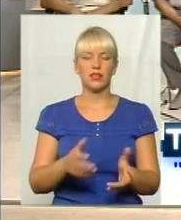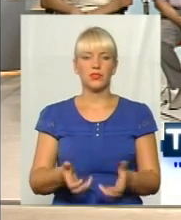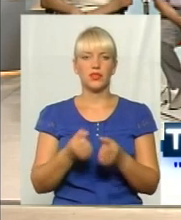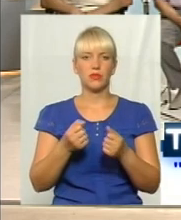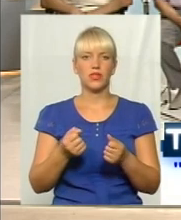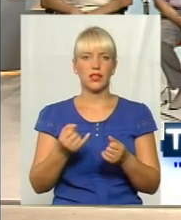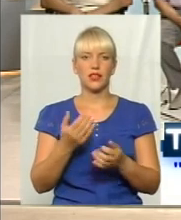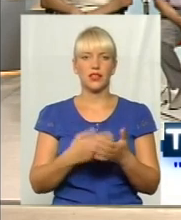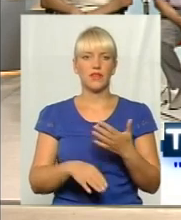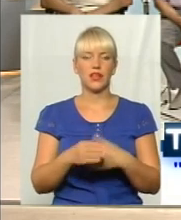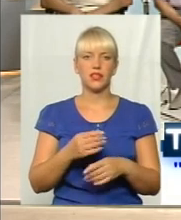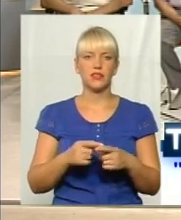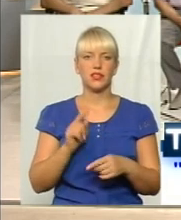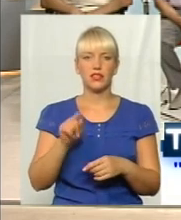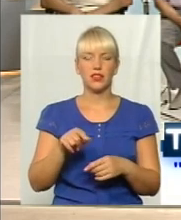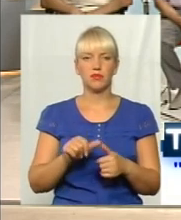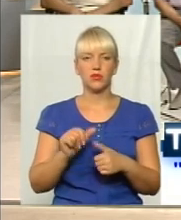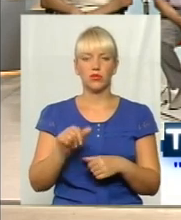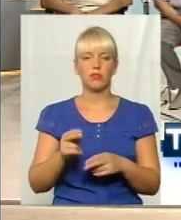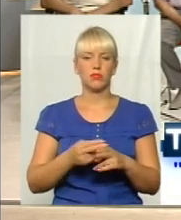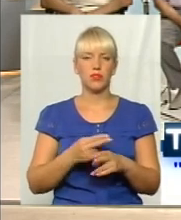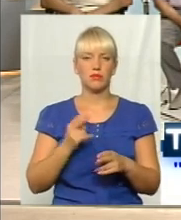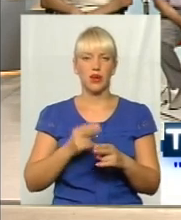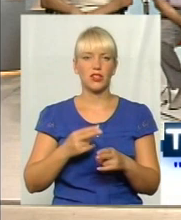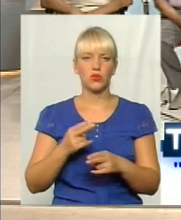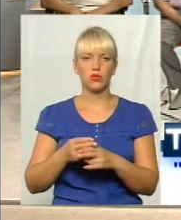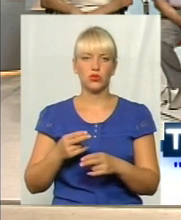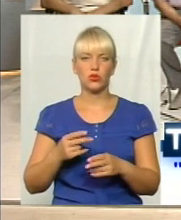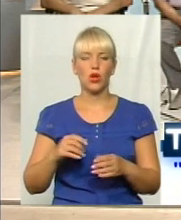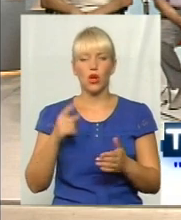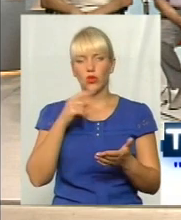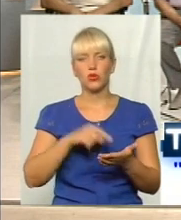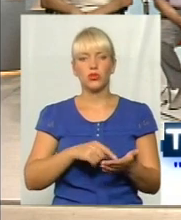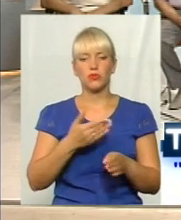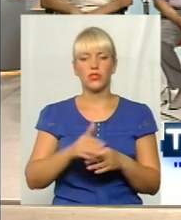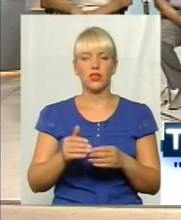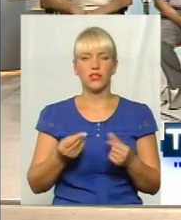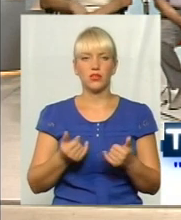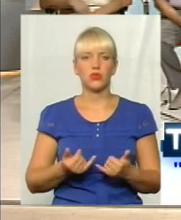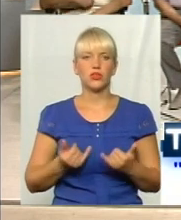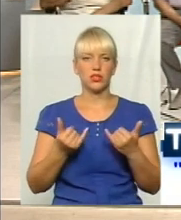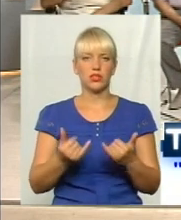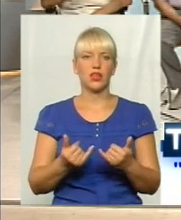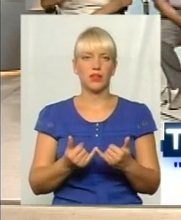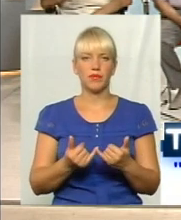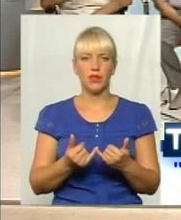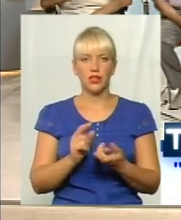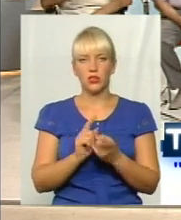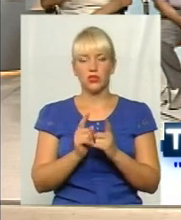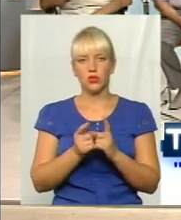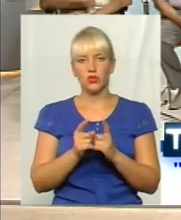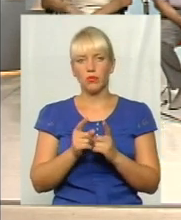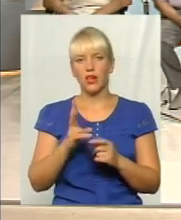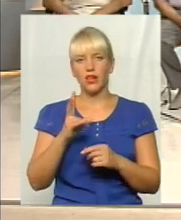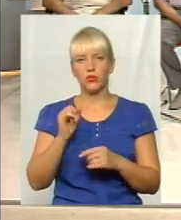інвалідів, там, зокрема, і безперешкодного доступу, виділяються кошти для, наприклад, теж судоперекладу на